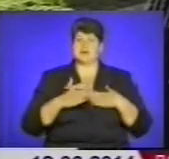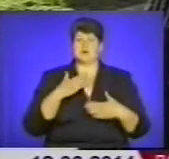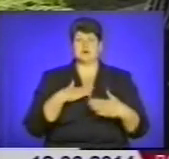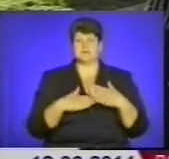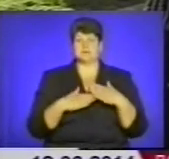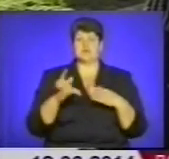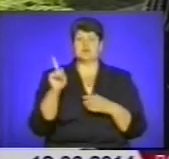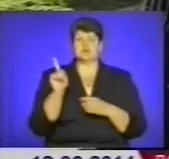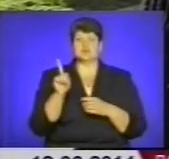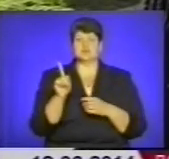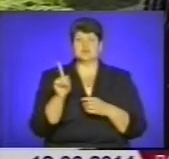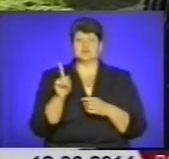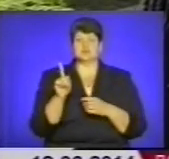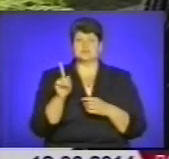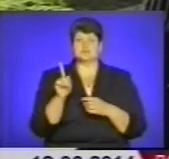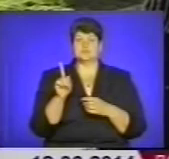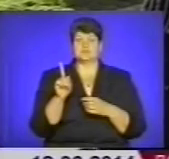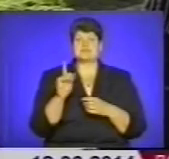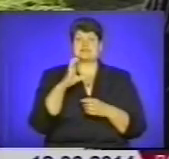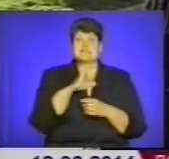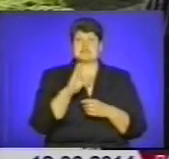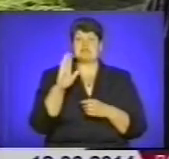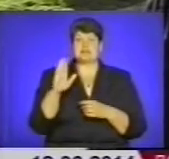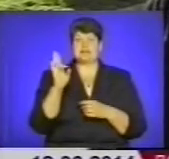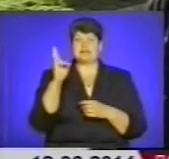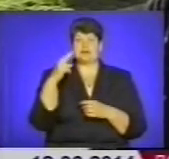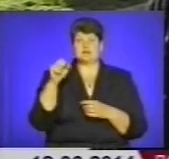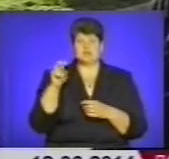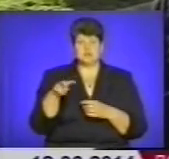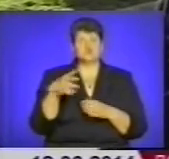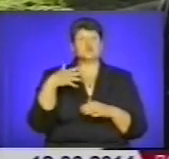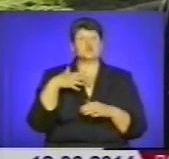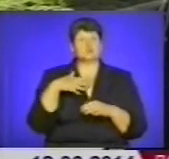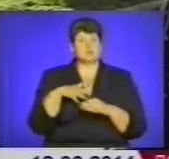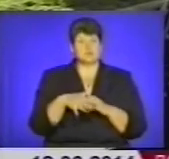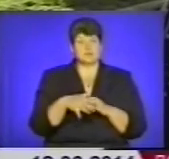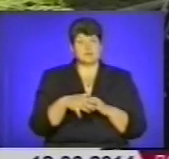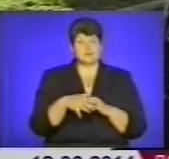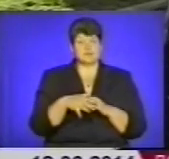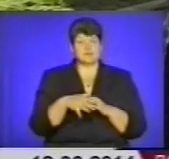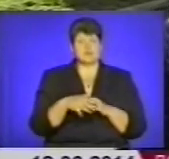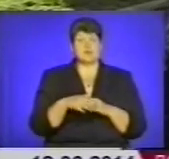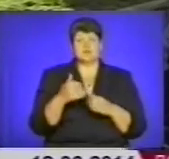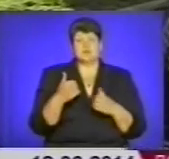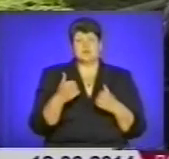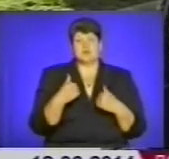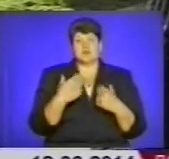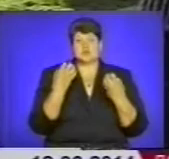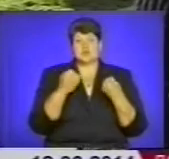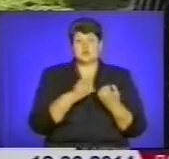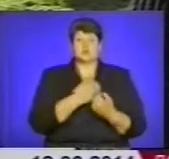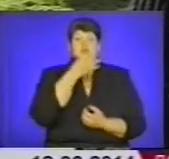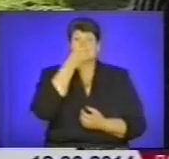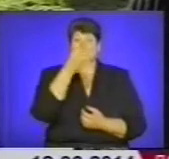що Сергій Віталійович надав зрозумів, бо я так ще хочу вам